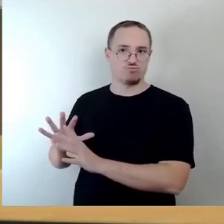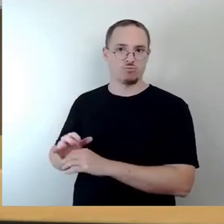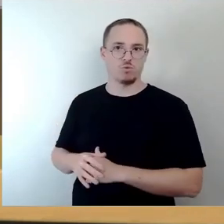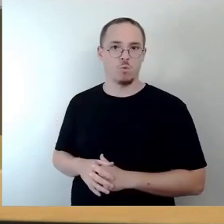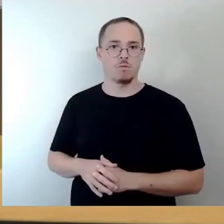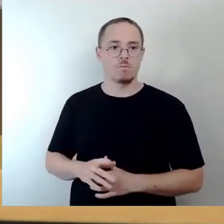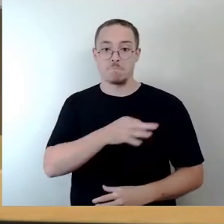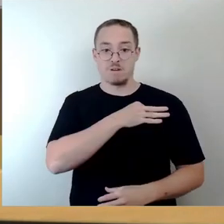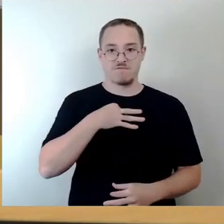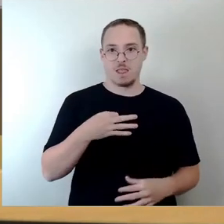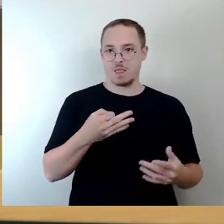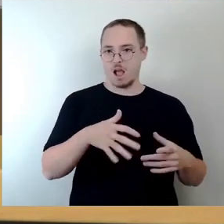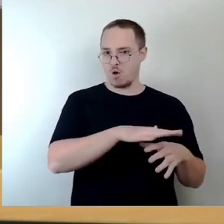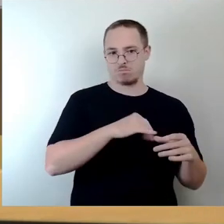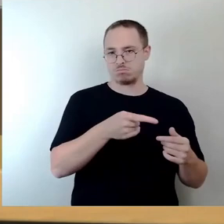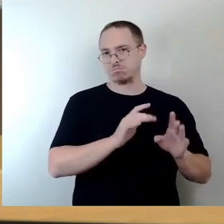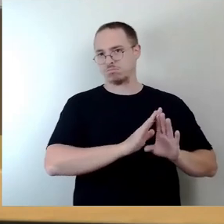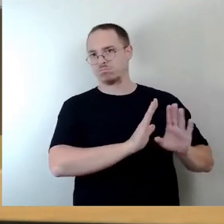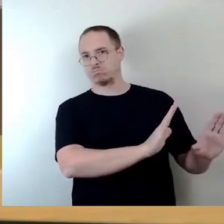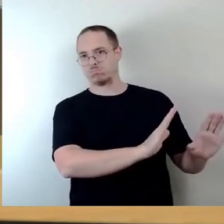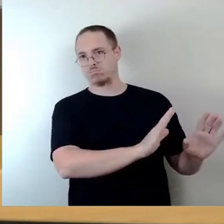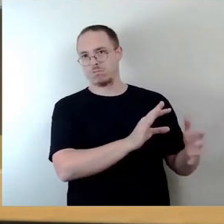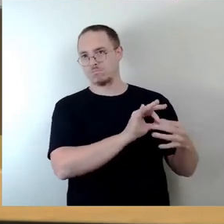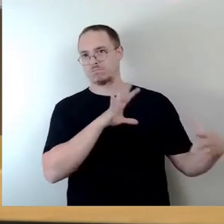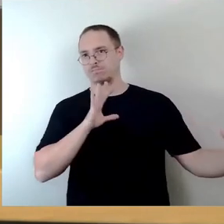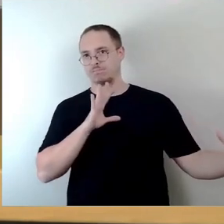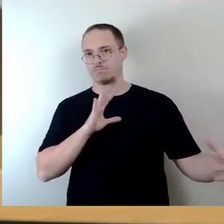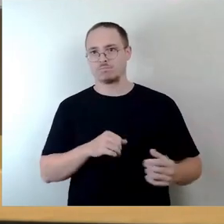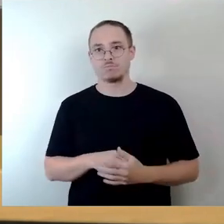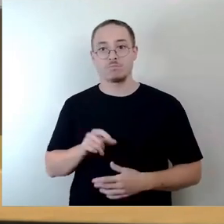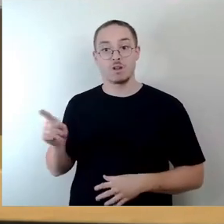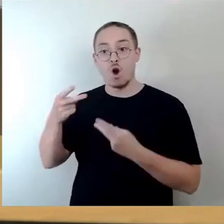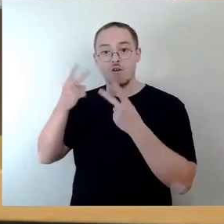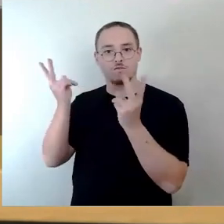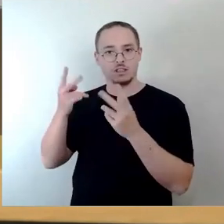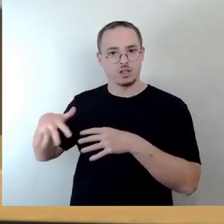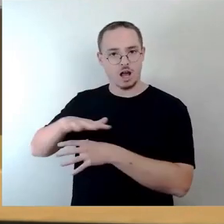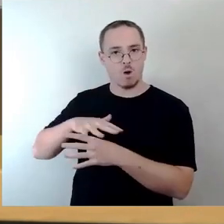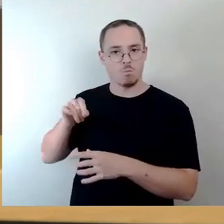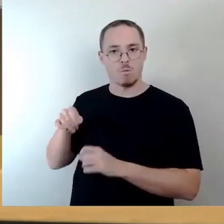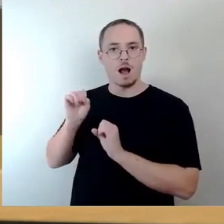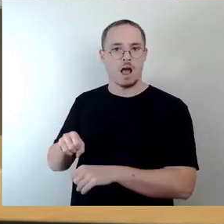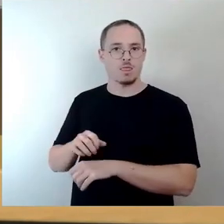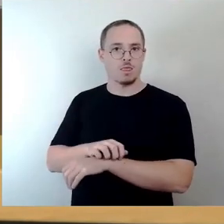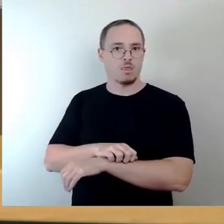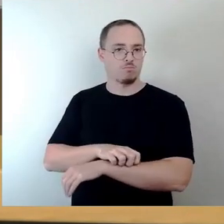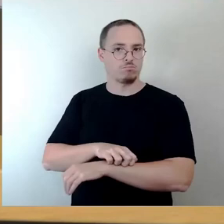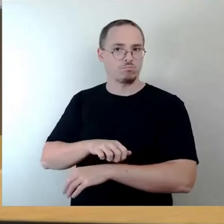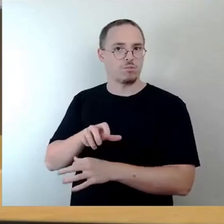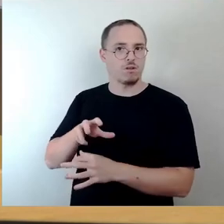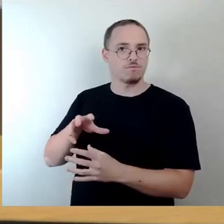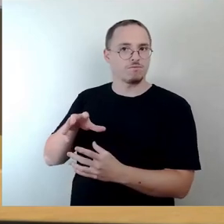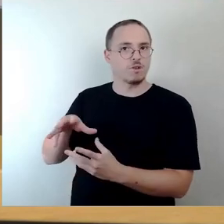öffentlichen Raum kann er natürlich durch ein Los dann übernehmen, und er kann sich auch mit anderen freien Trägern